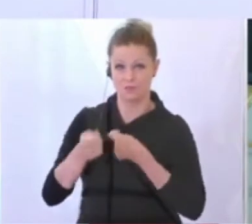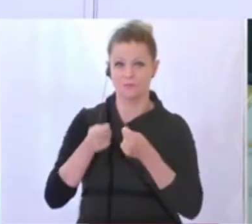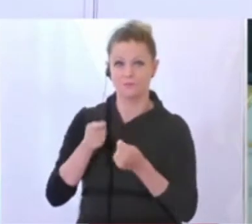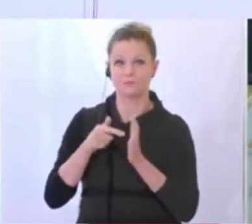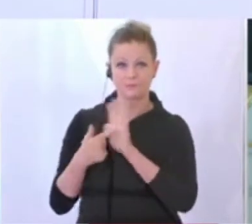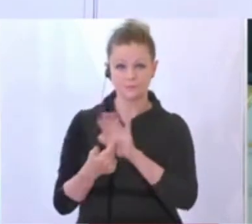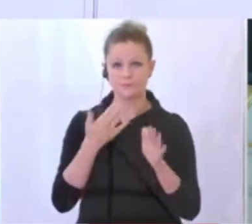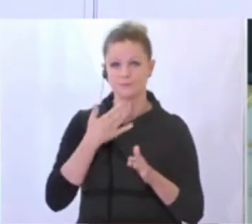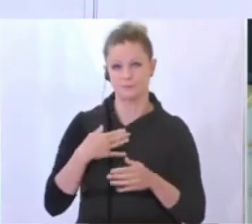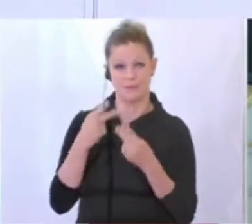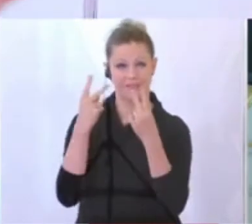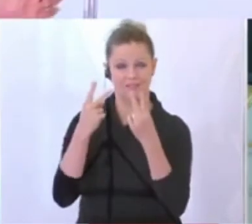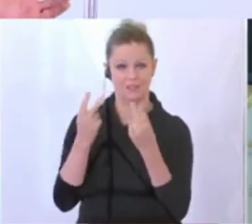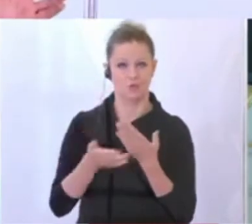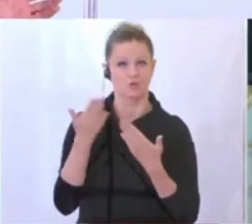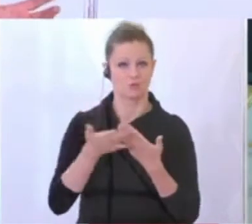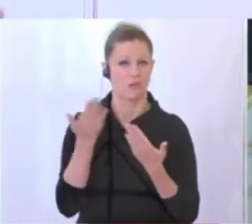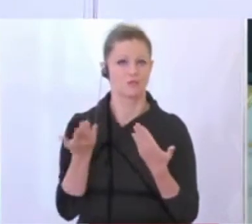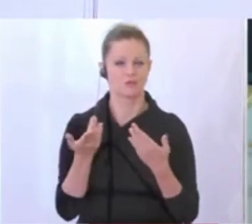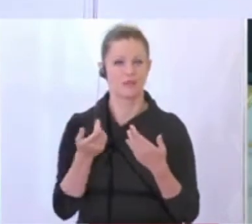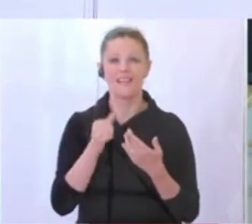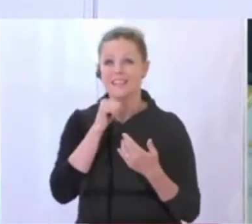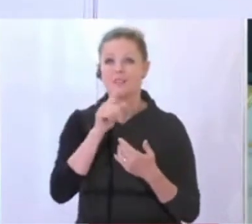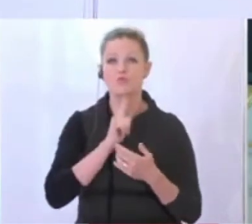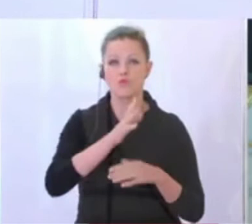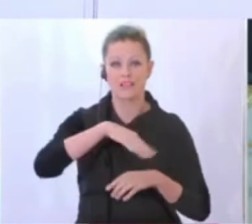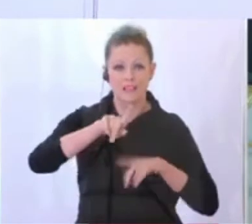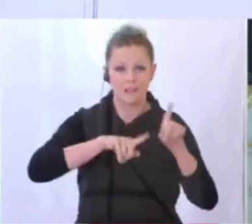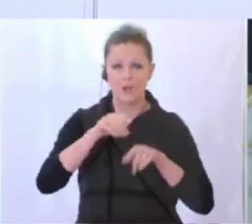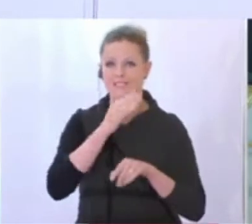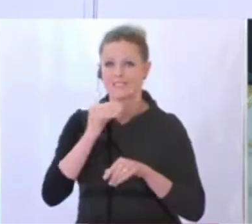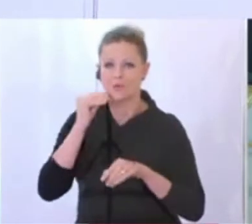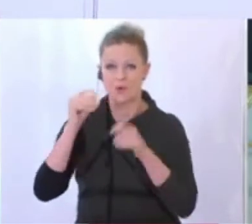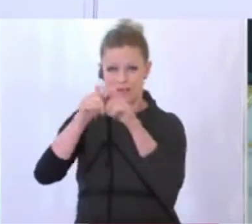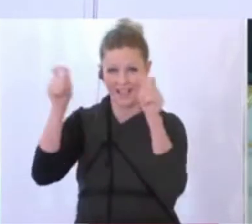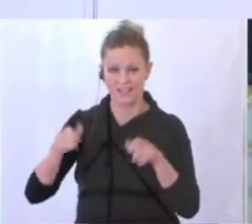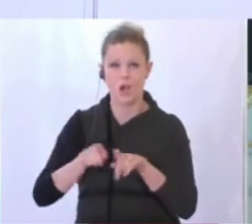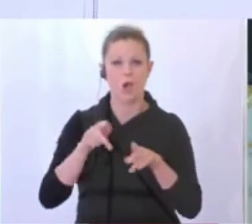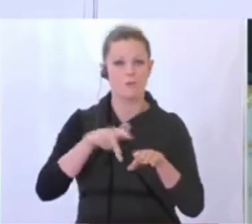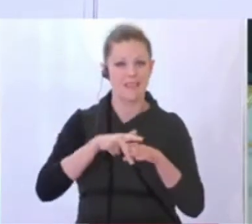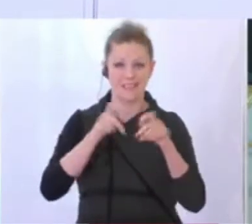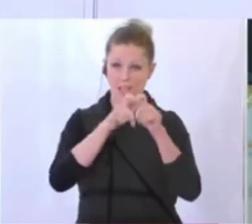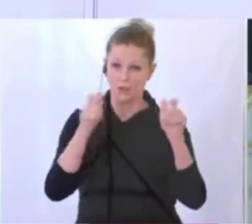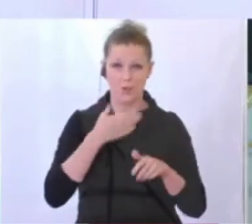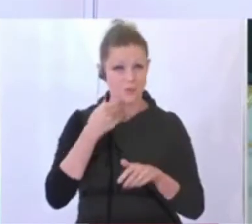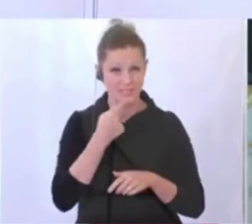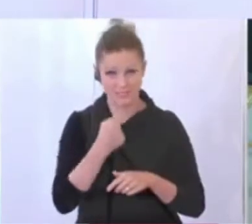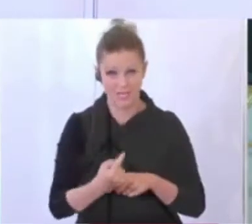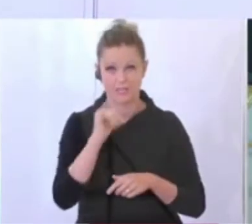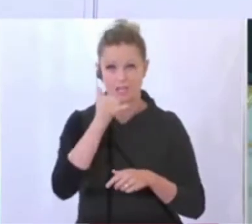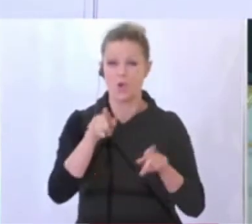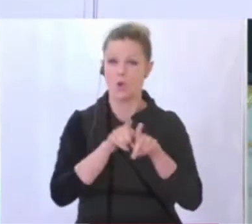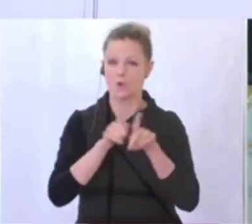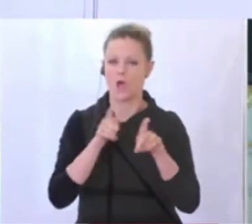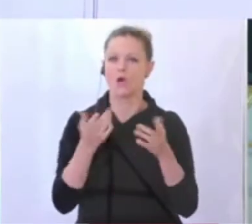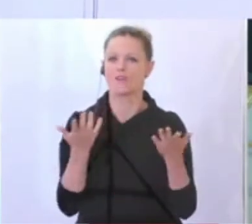hervorzuheben. Das wären ja nicht nur die Kindergärten, das sind Senioreneinrichtungen, Behinderteneinrichtungen wurden noch nicht genannt. Ja, und die